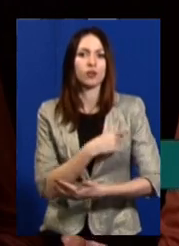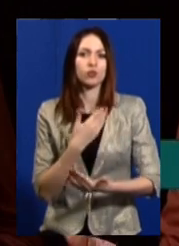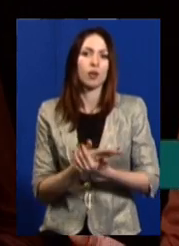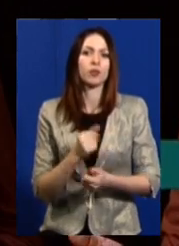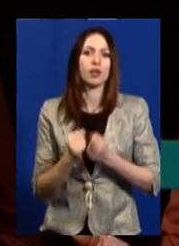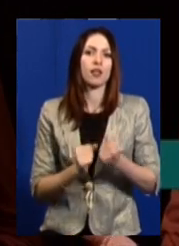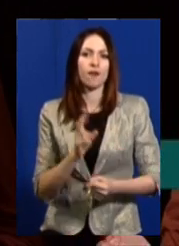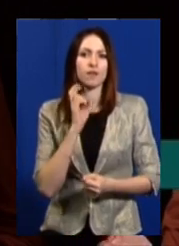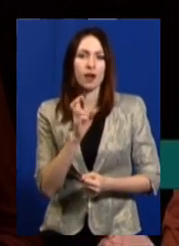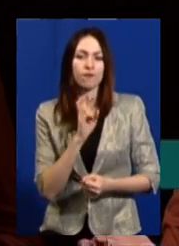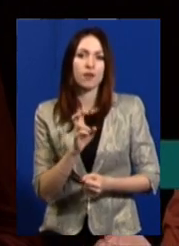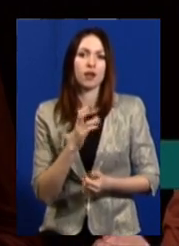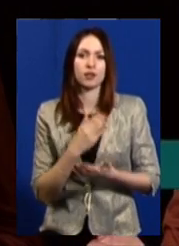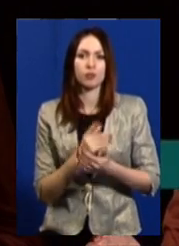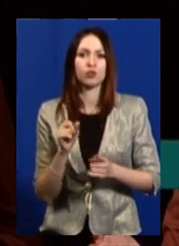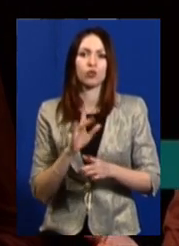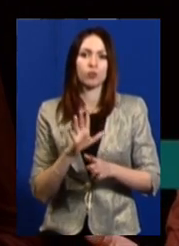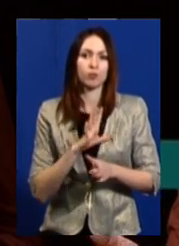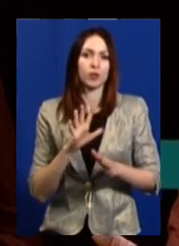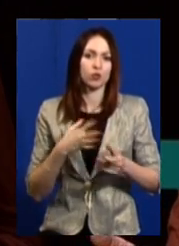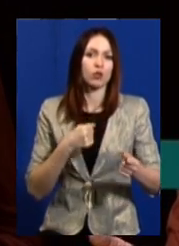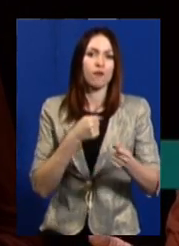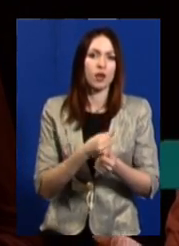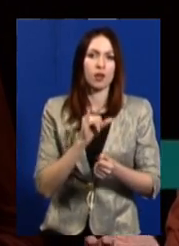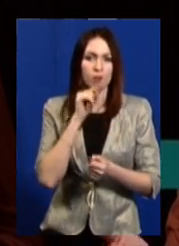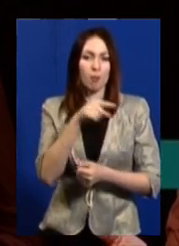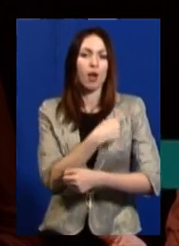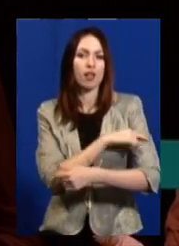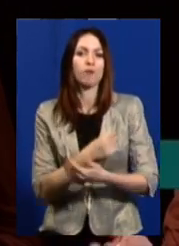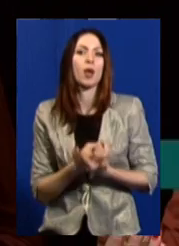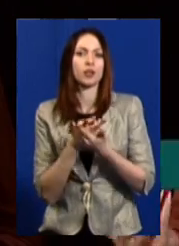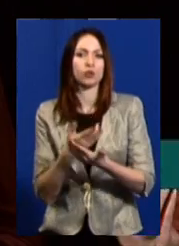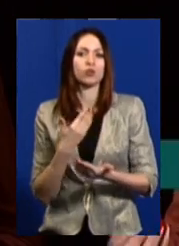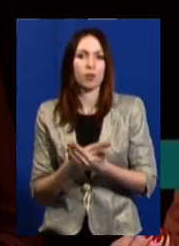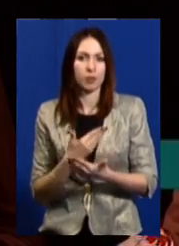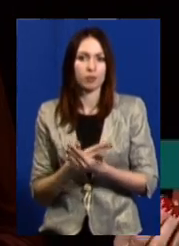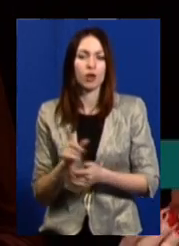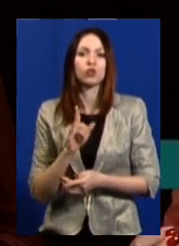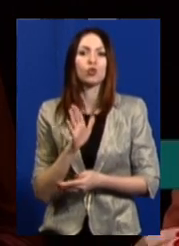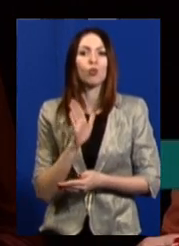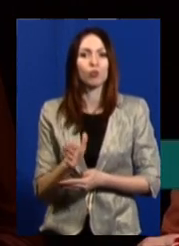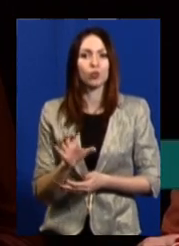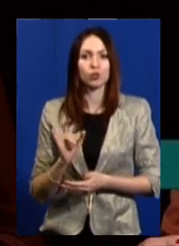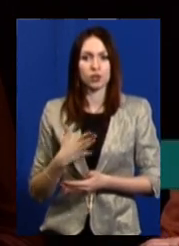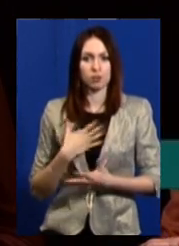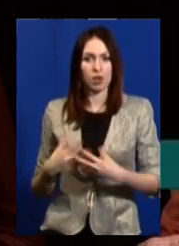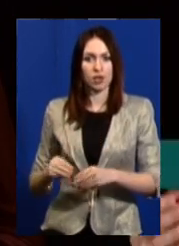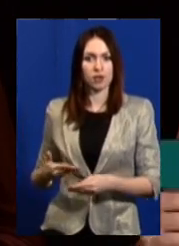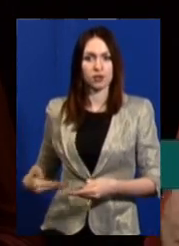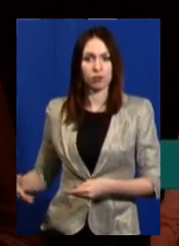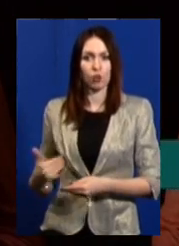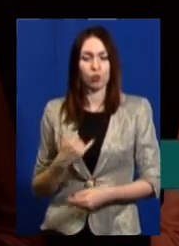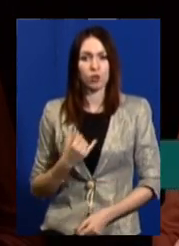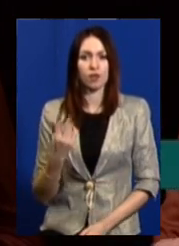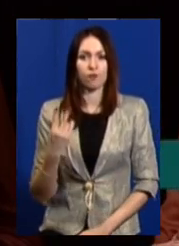трамваї, щось сталося, пригода дорожньо-транспортна, я потрапила в лікарню. Що буде з моєю родиною? В мене